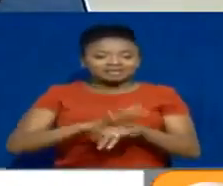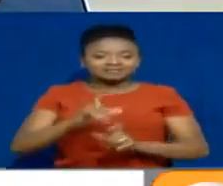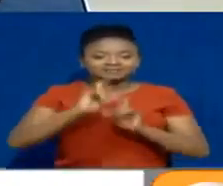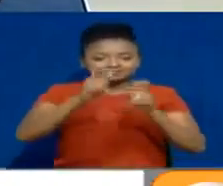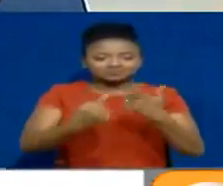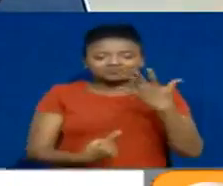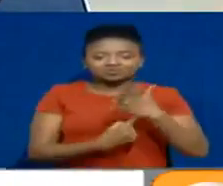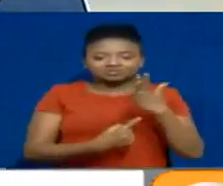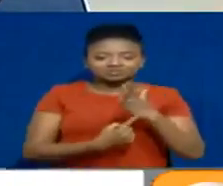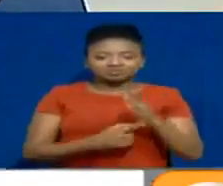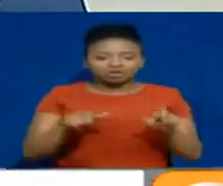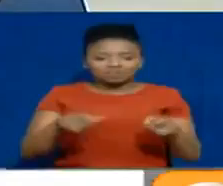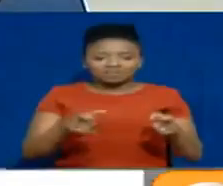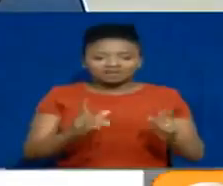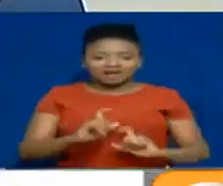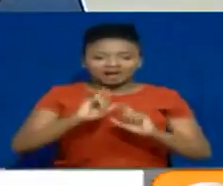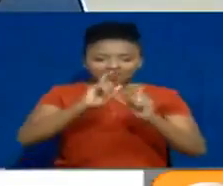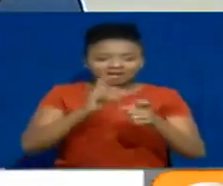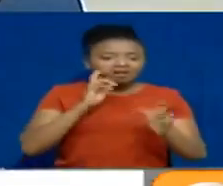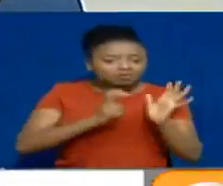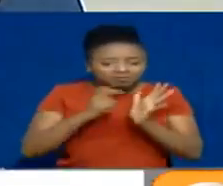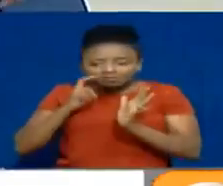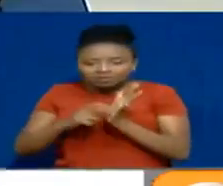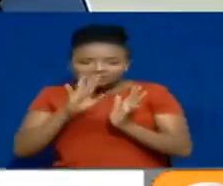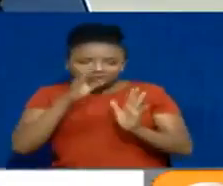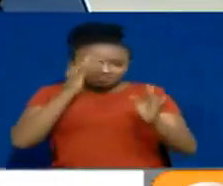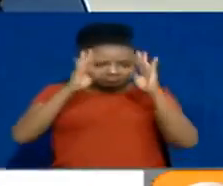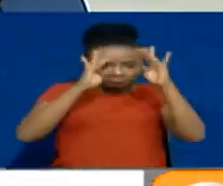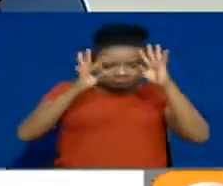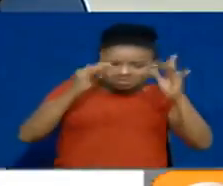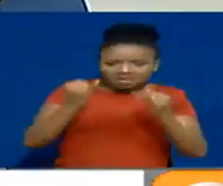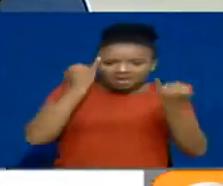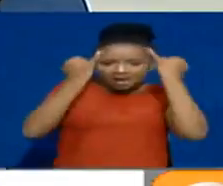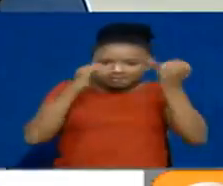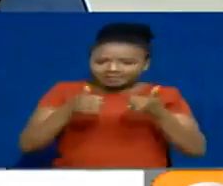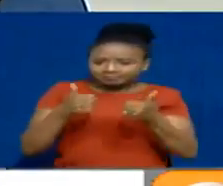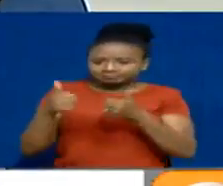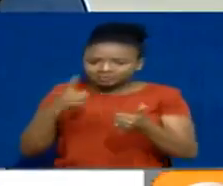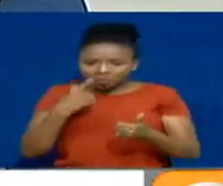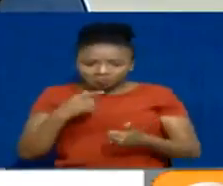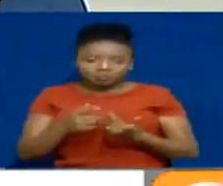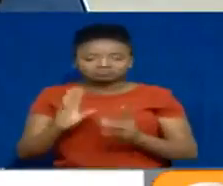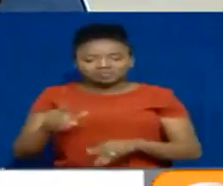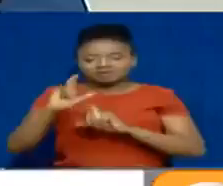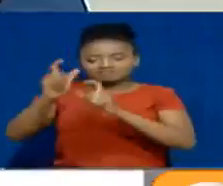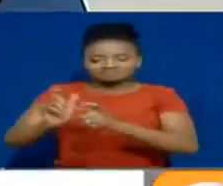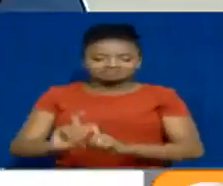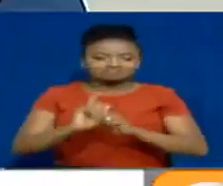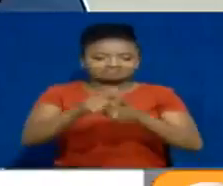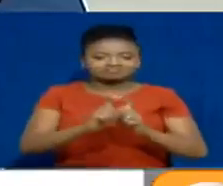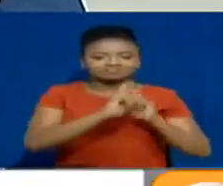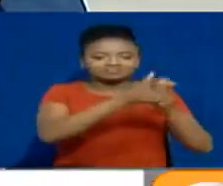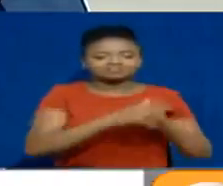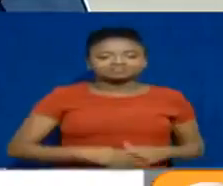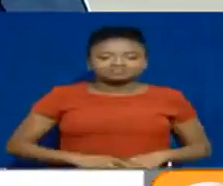za digital media wa zambazo utambuwa uvumbuzi pamoja na ubunifu kwenye matumizi ya teknolojia na metandao ya kidigitali. Na